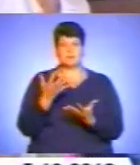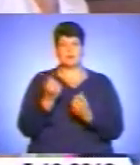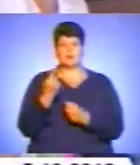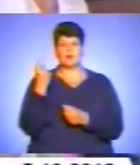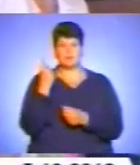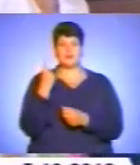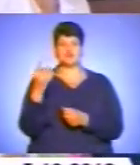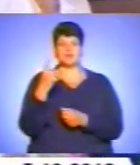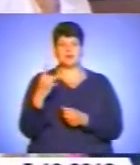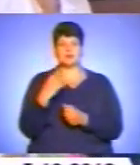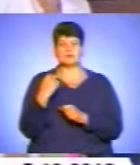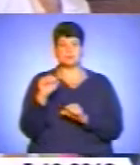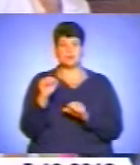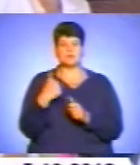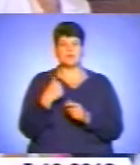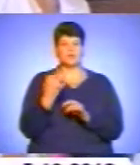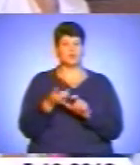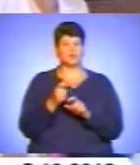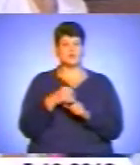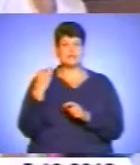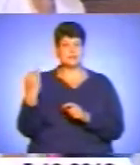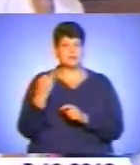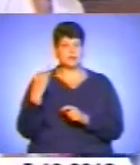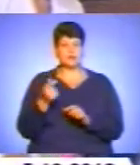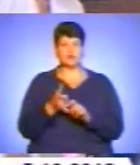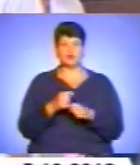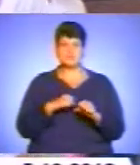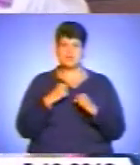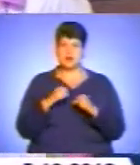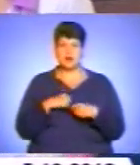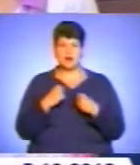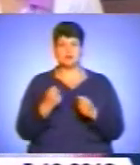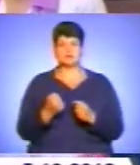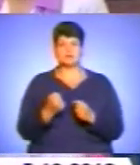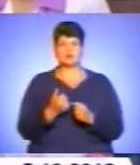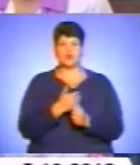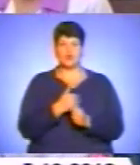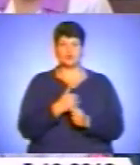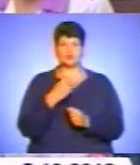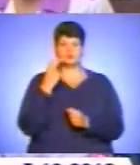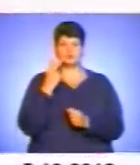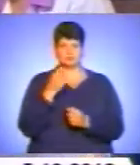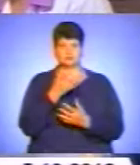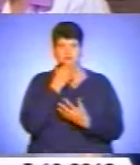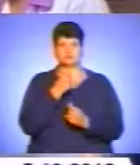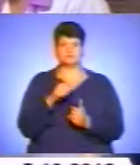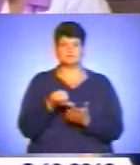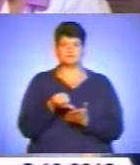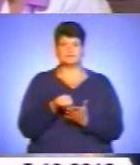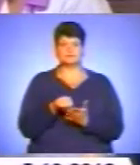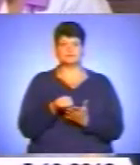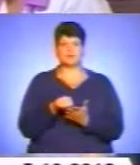в такому конкурсі участь. Мені дуже цікаво, я дуже старалася, хочу достійно виступити. Готувалася